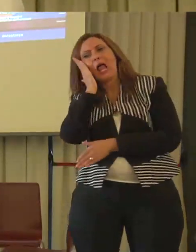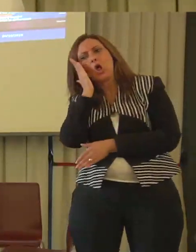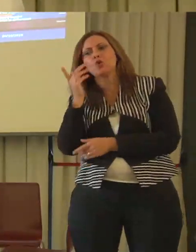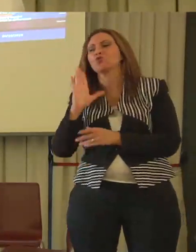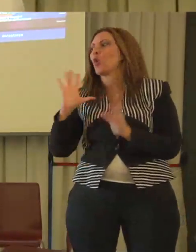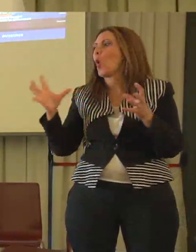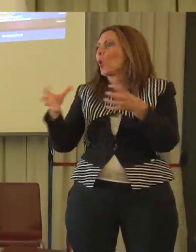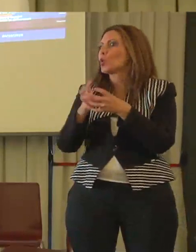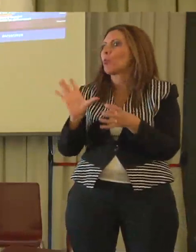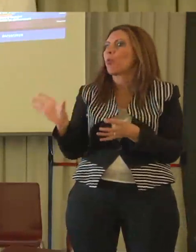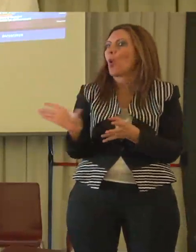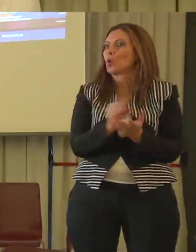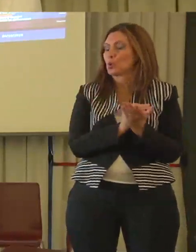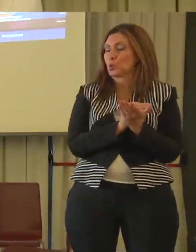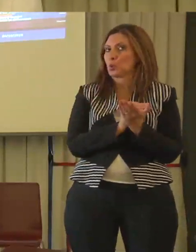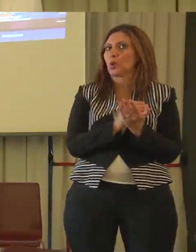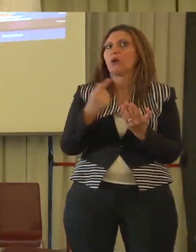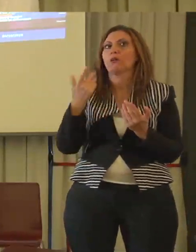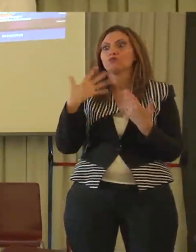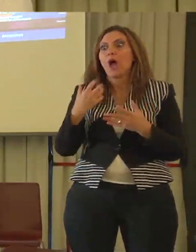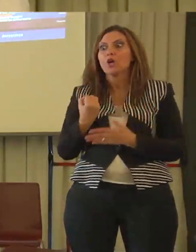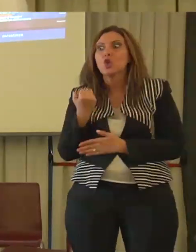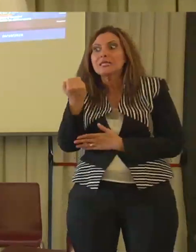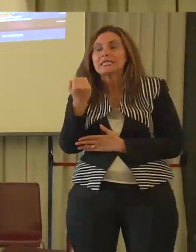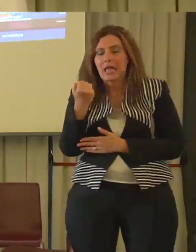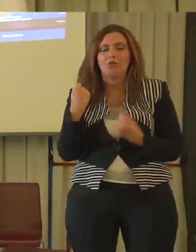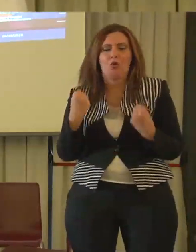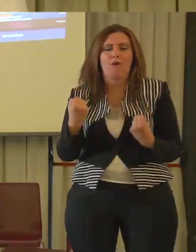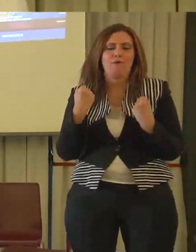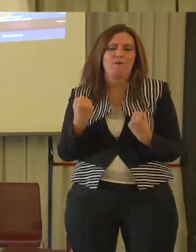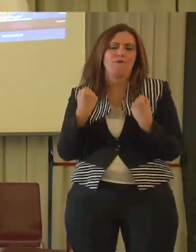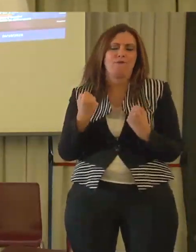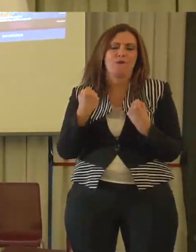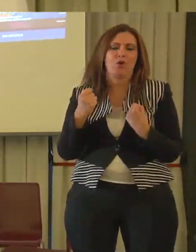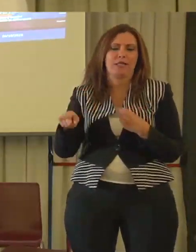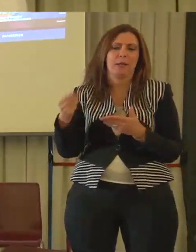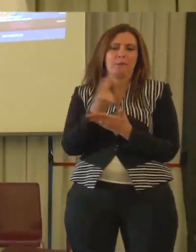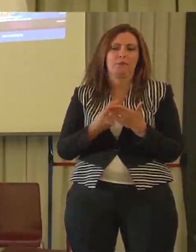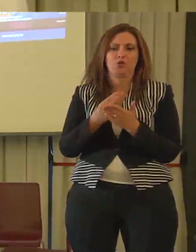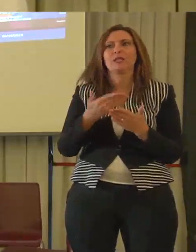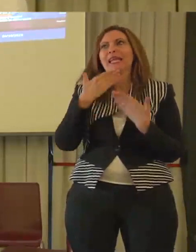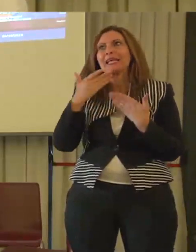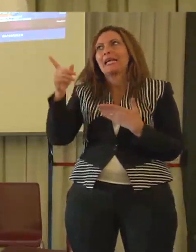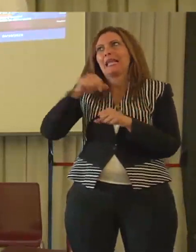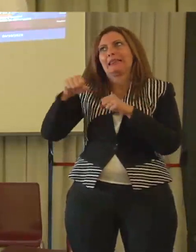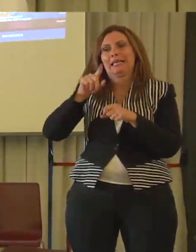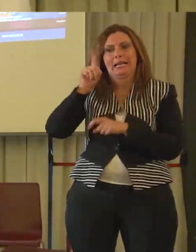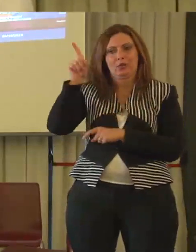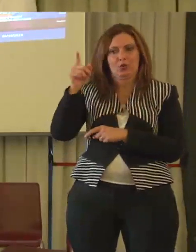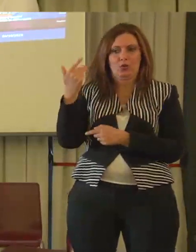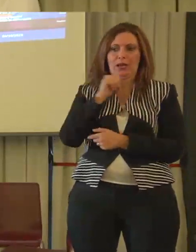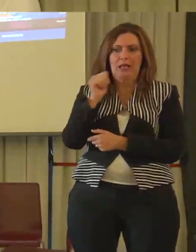veramente sostenuto in questo progetto. Un grazie particolare all'allora direttore. Poi ci siamo fatti